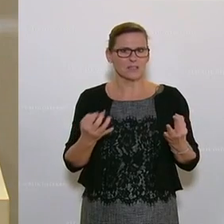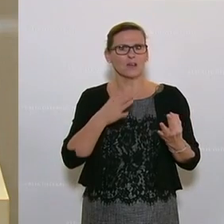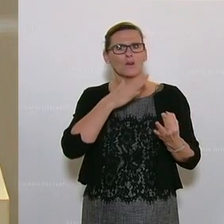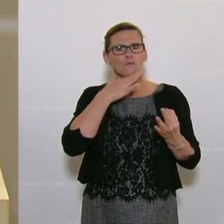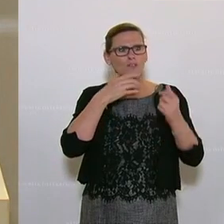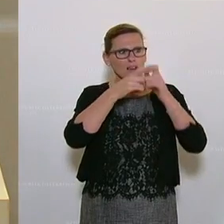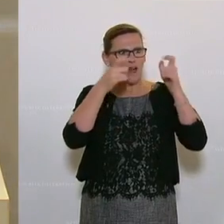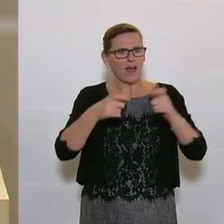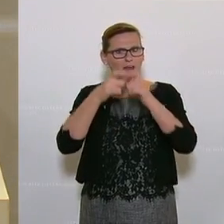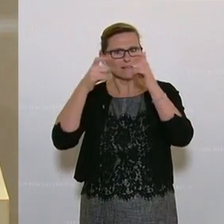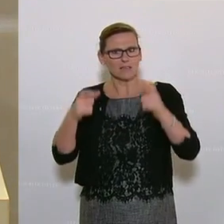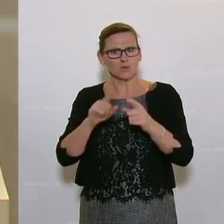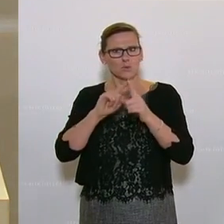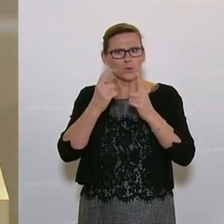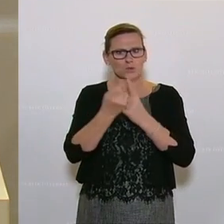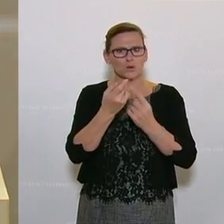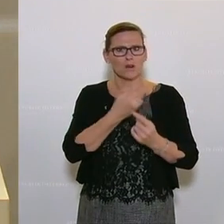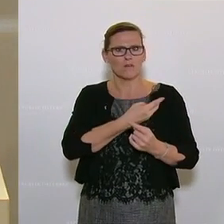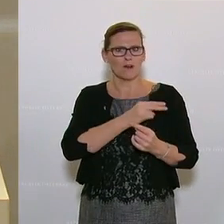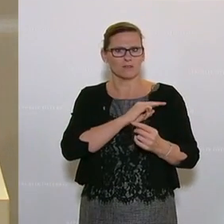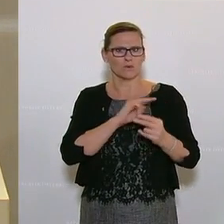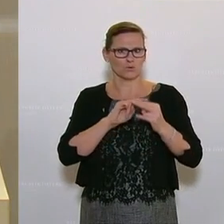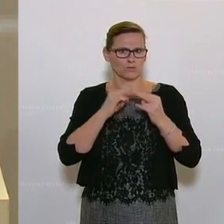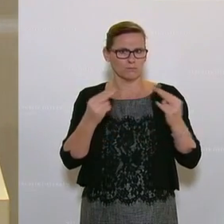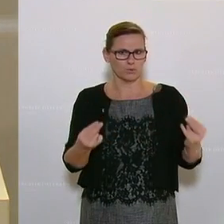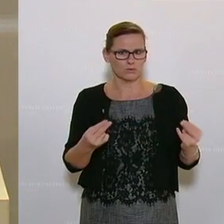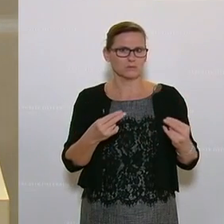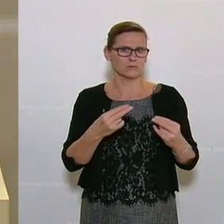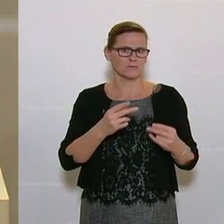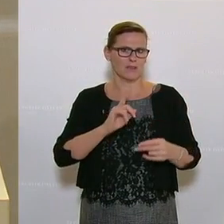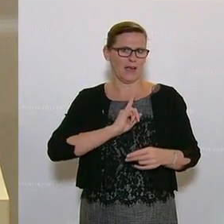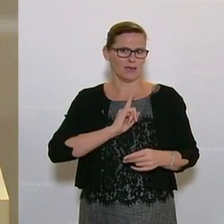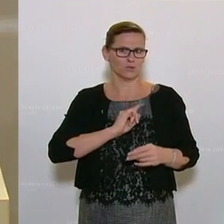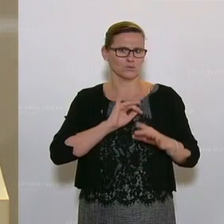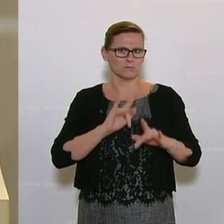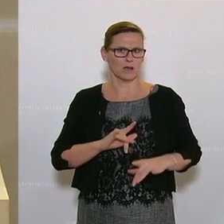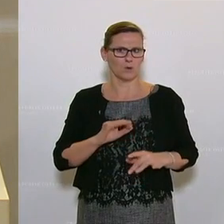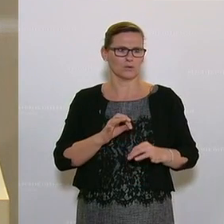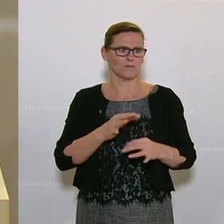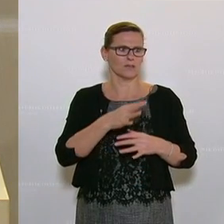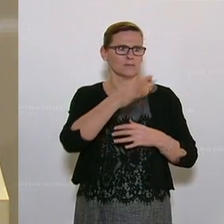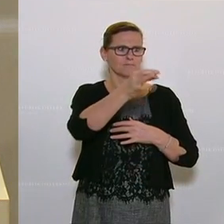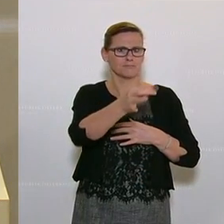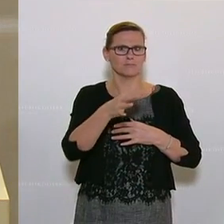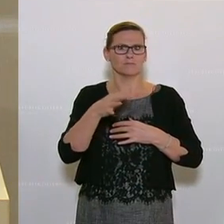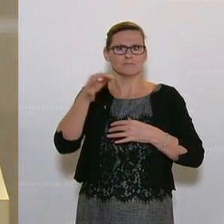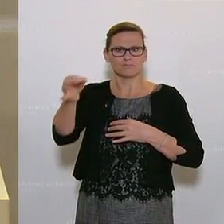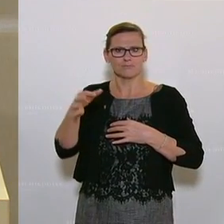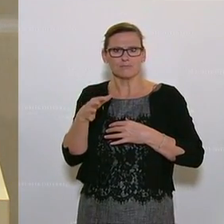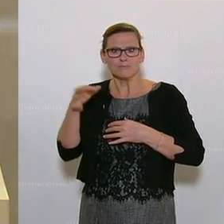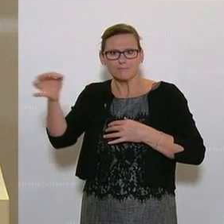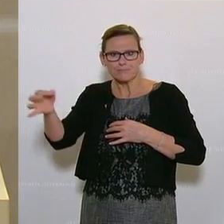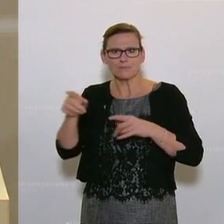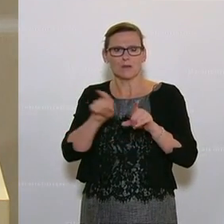Einrichtungen befinden sich im Verantwortungsbereich des Bundes als Eigentum oder auch ausgegliedert. Und das